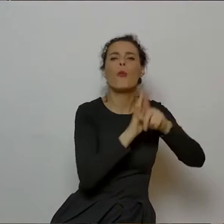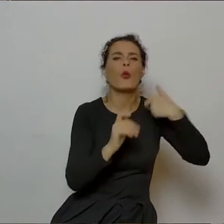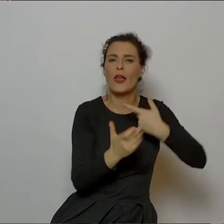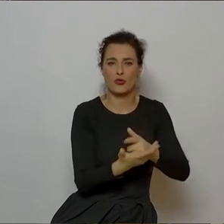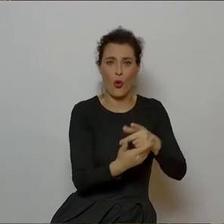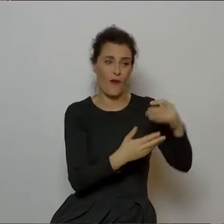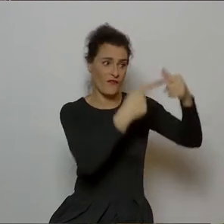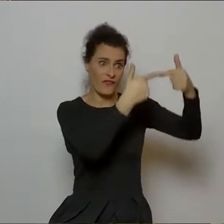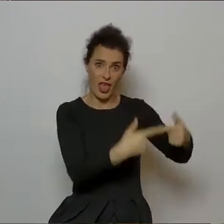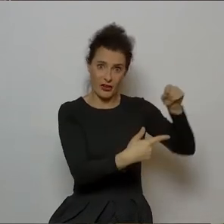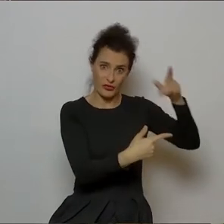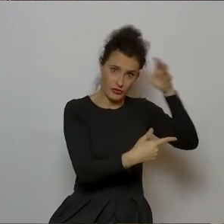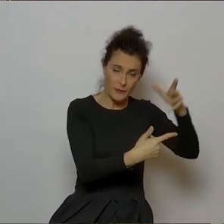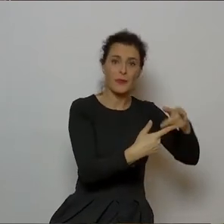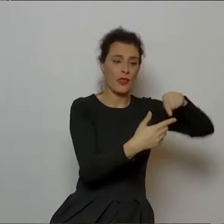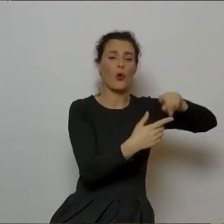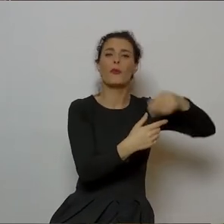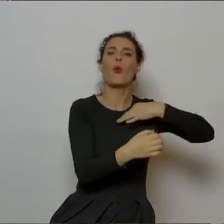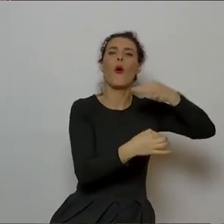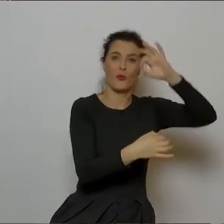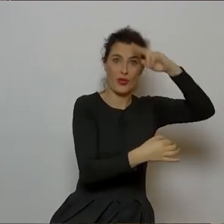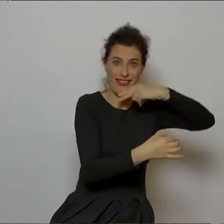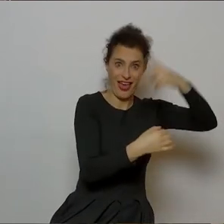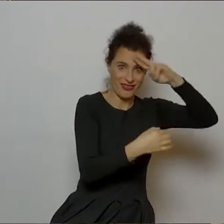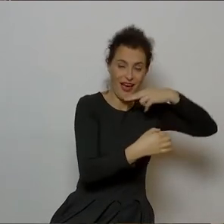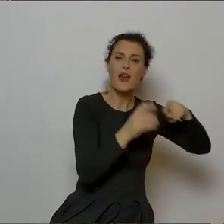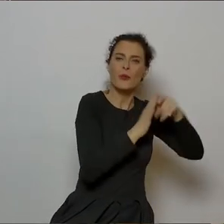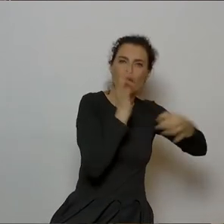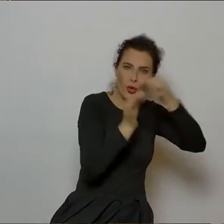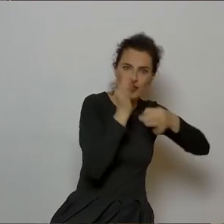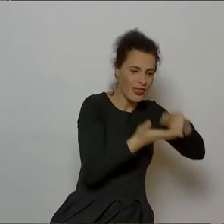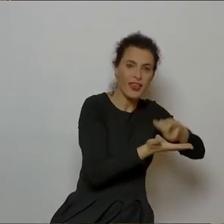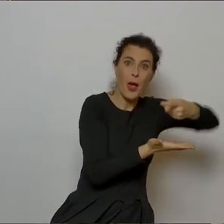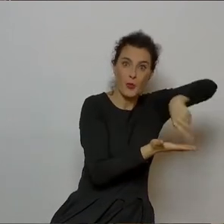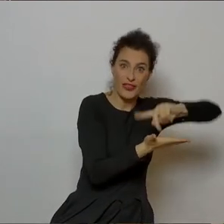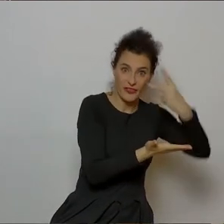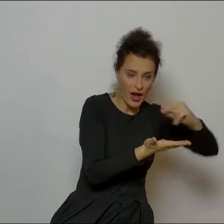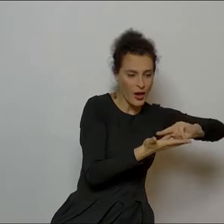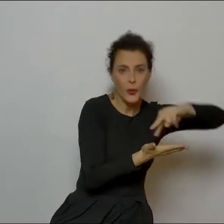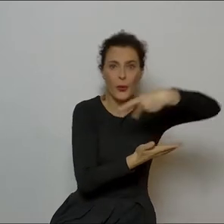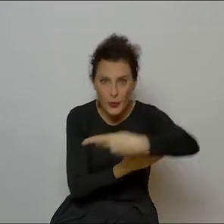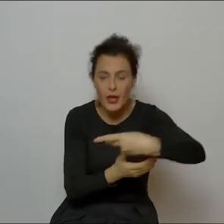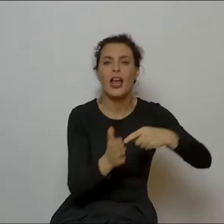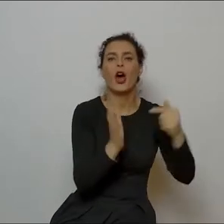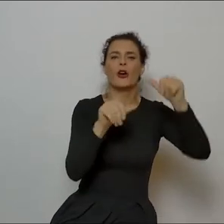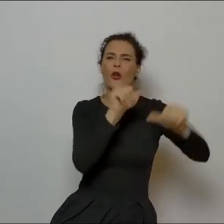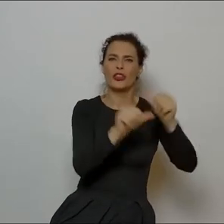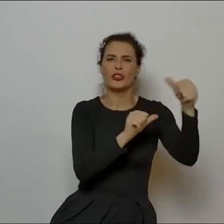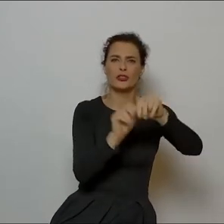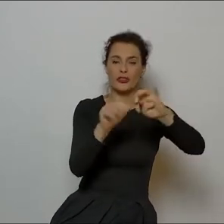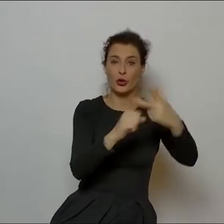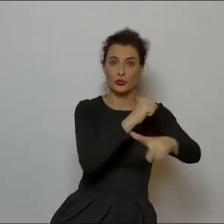Interpretacje utworów Taty z dwóch ostatnich jego płyt studyjnych, czyli Terra de Florata, rok 1989,